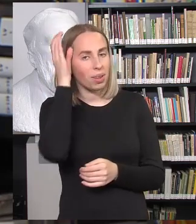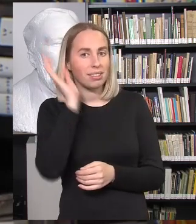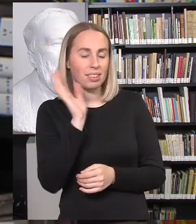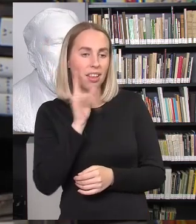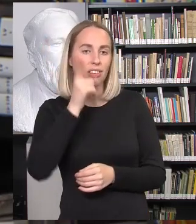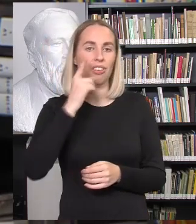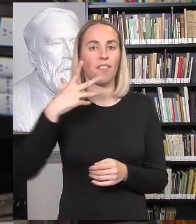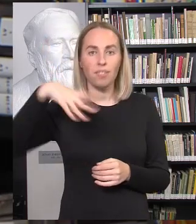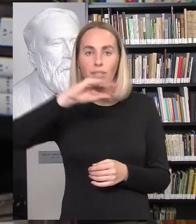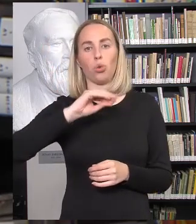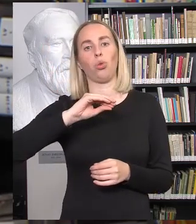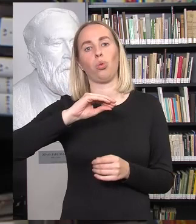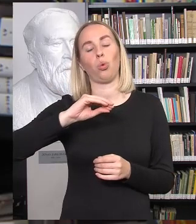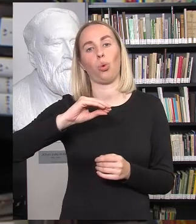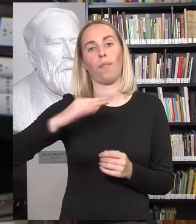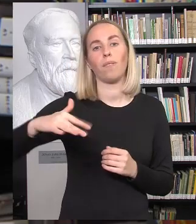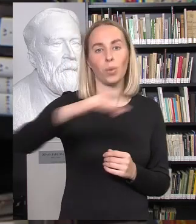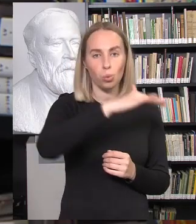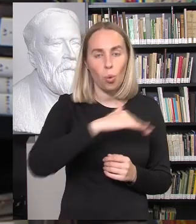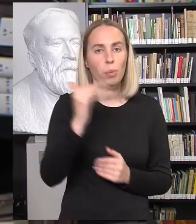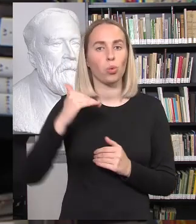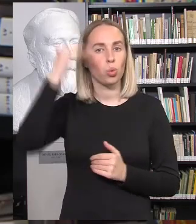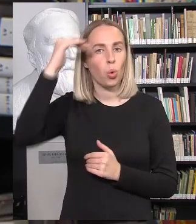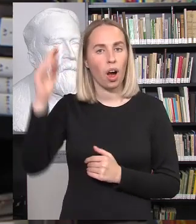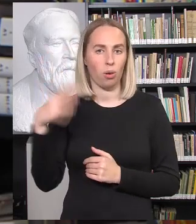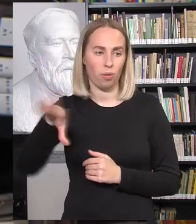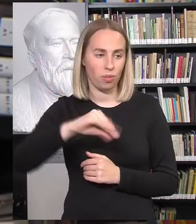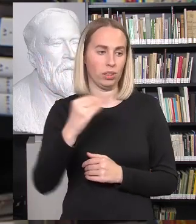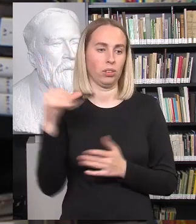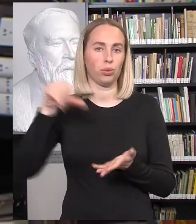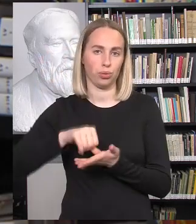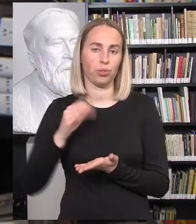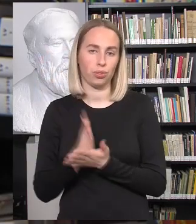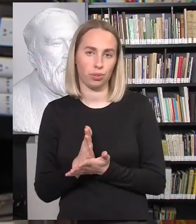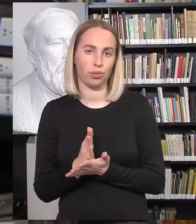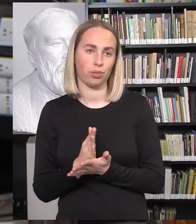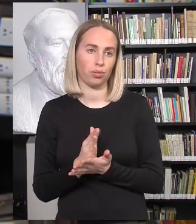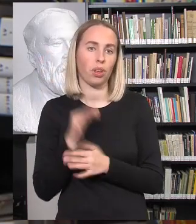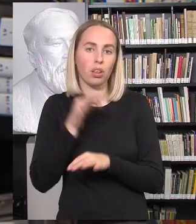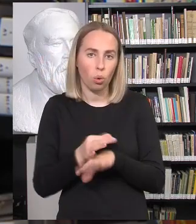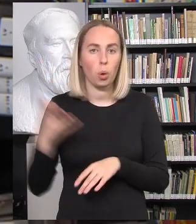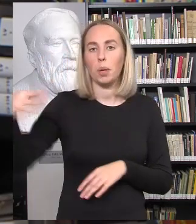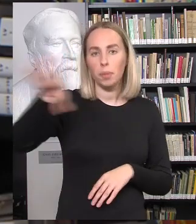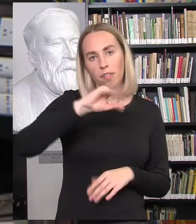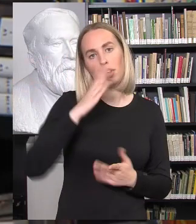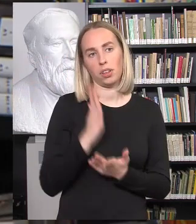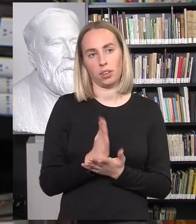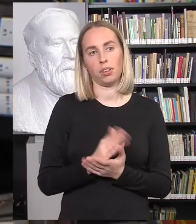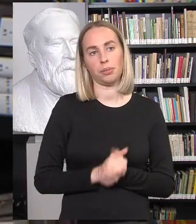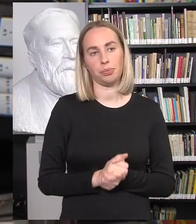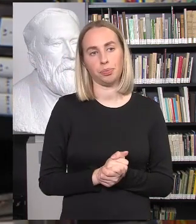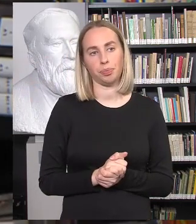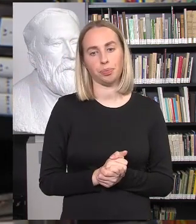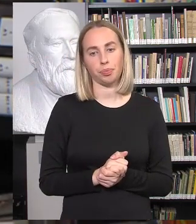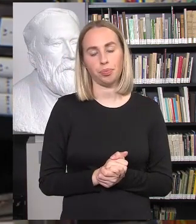visos visuomenės, visų mūsų, visų suaugusio, visų institucijų ir valdžios grandžių atsakomybę. Tai,